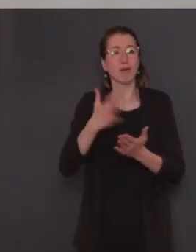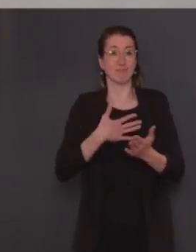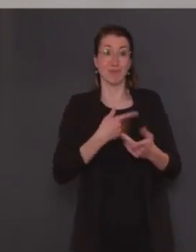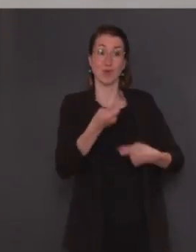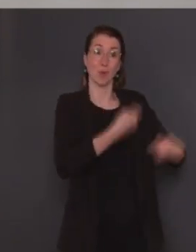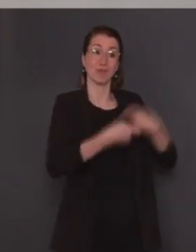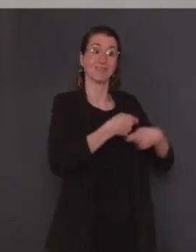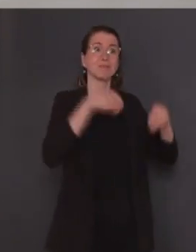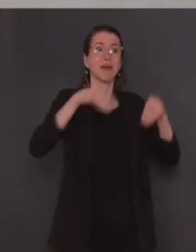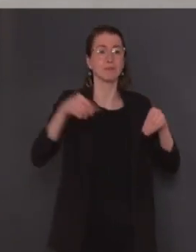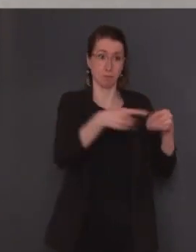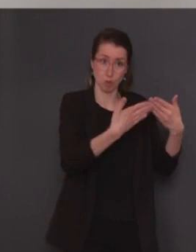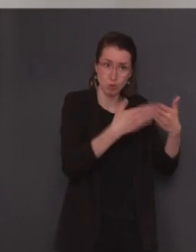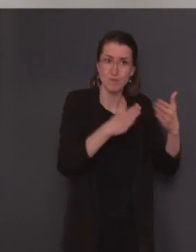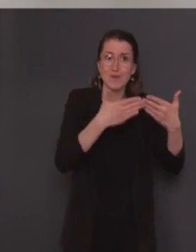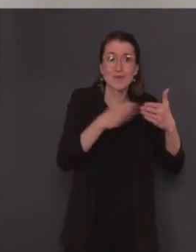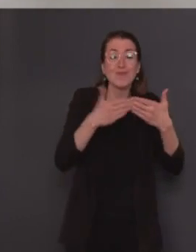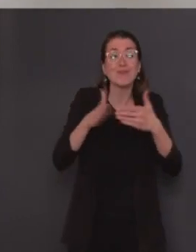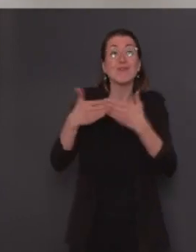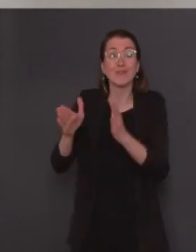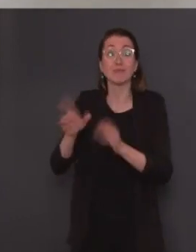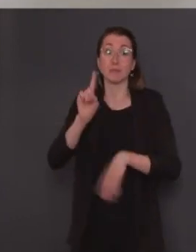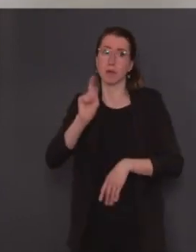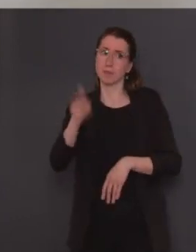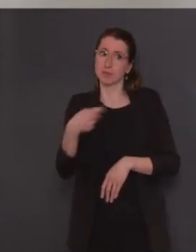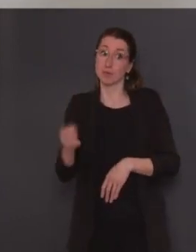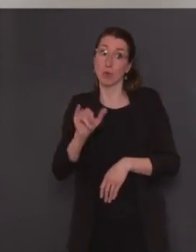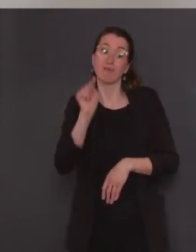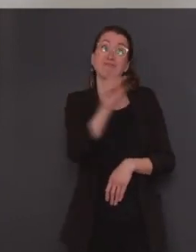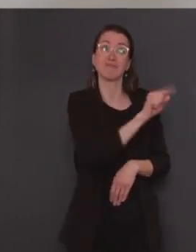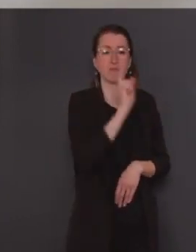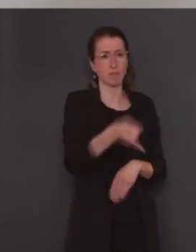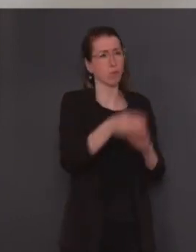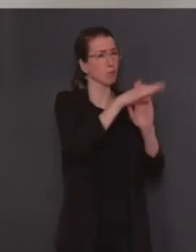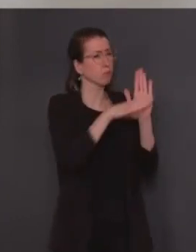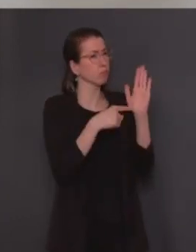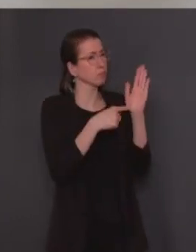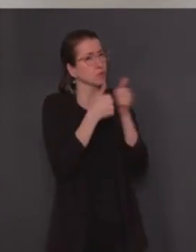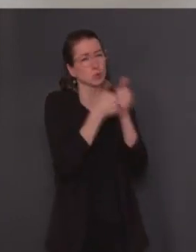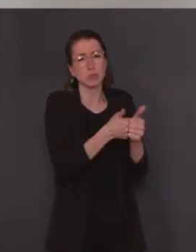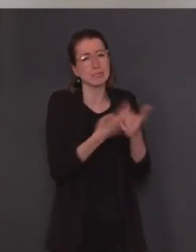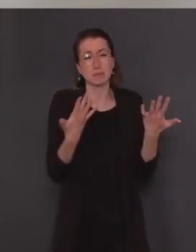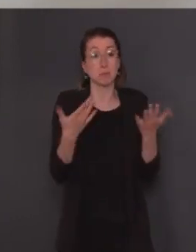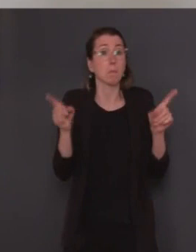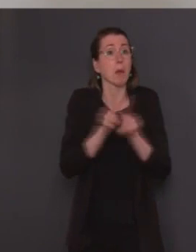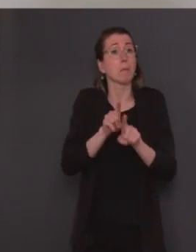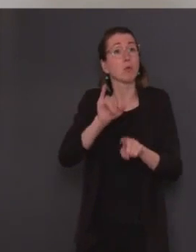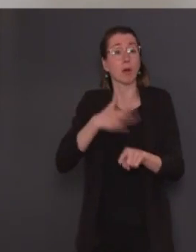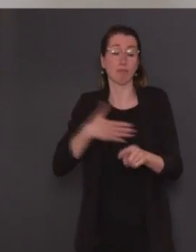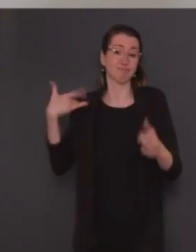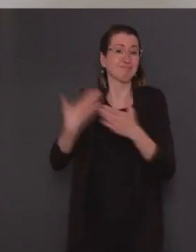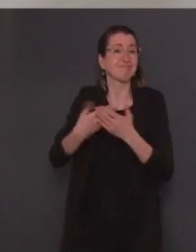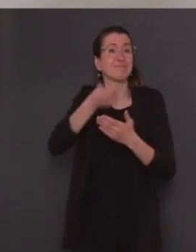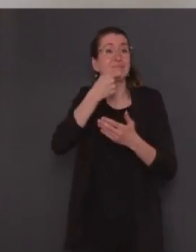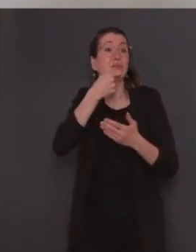dans le respect strict des règles suivantes. Donc à l'instar de ce qui se pratique déjà pour les commerces qui sont déjà ouverts, il s